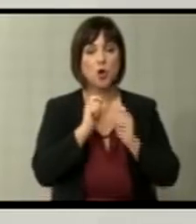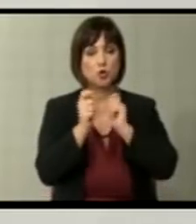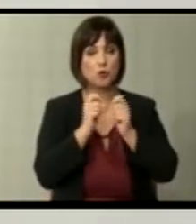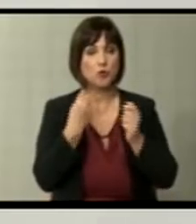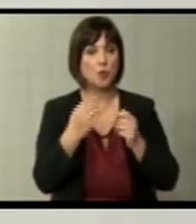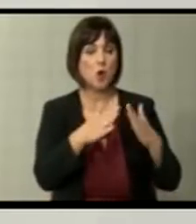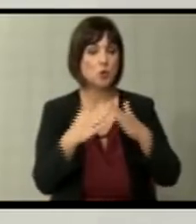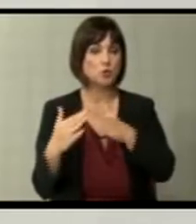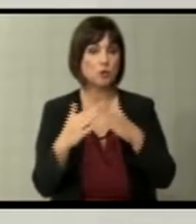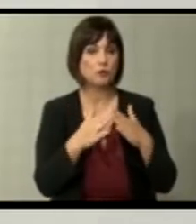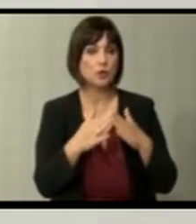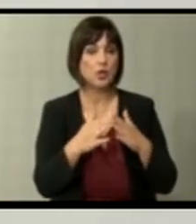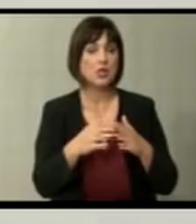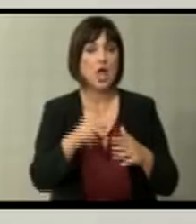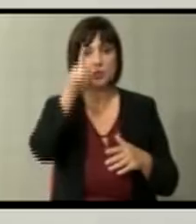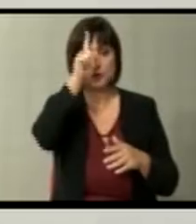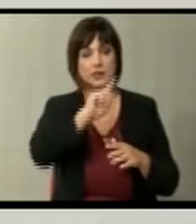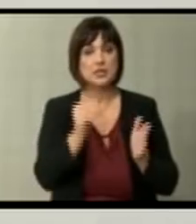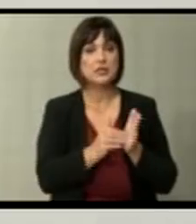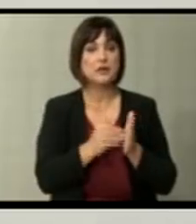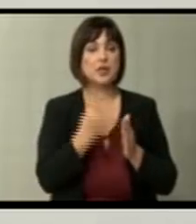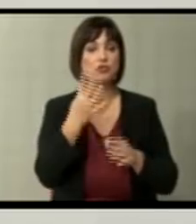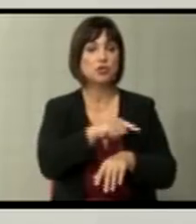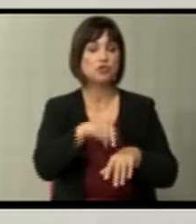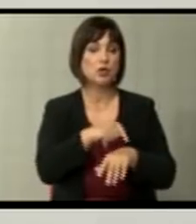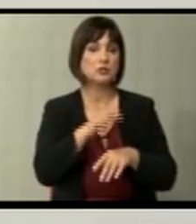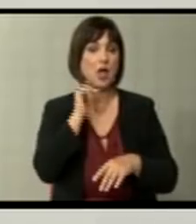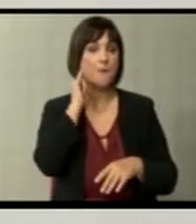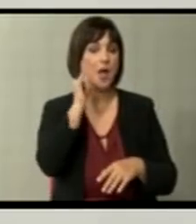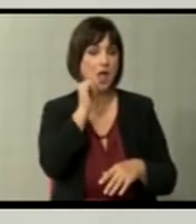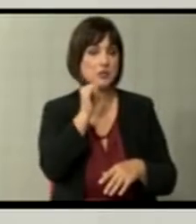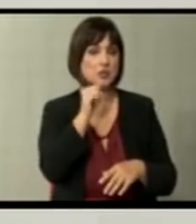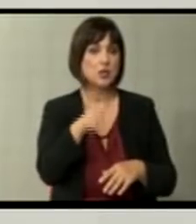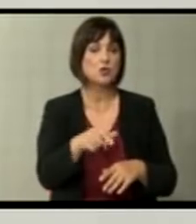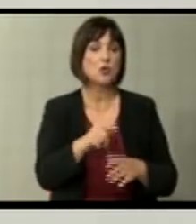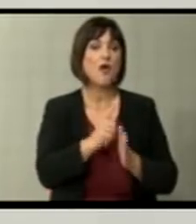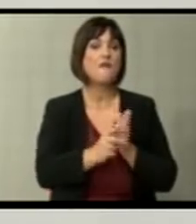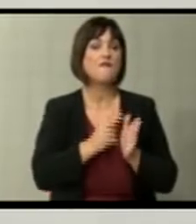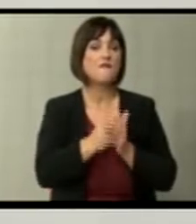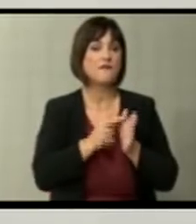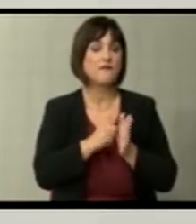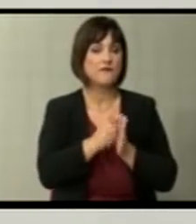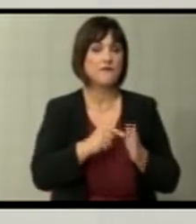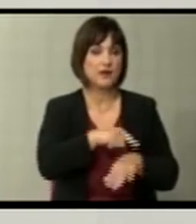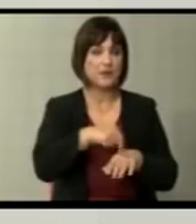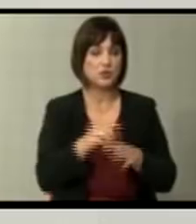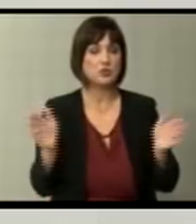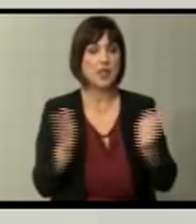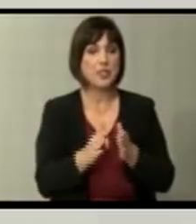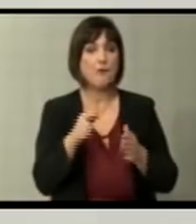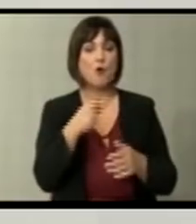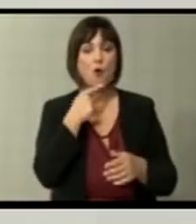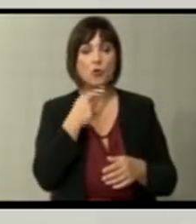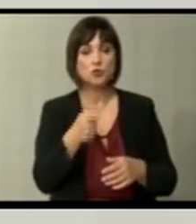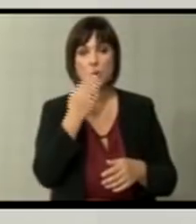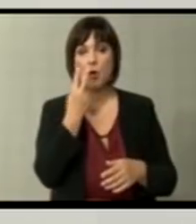добро соседство, да за Софија не ми треба 4 часа патување, току времето на патување се смали. Оно што го